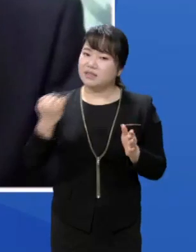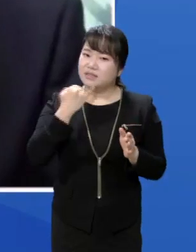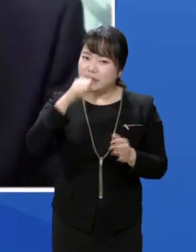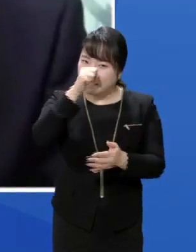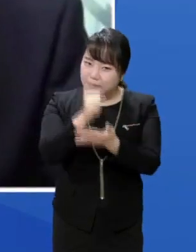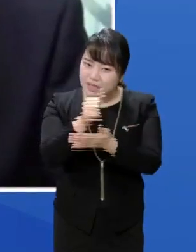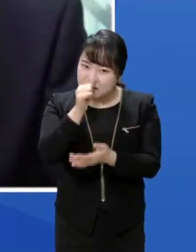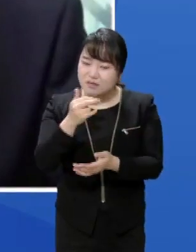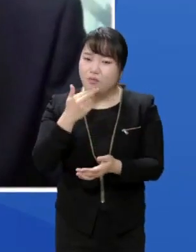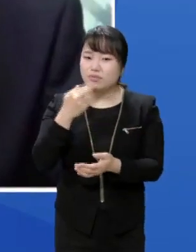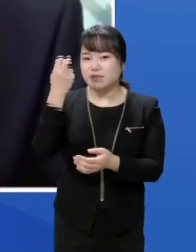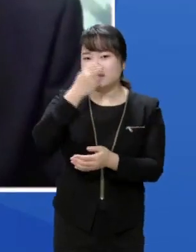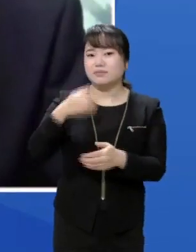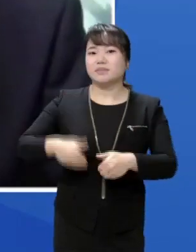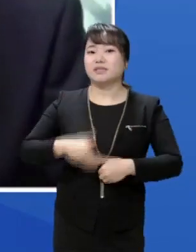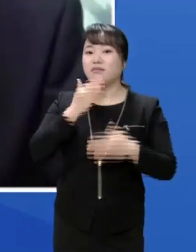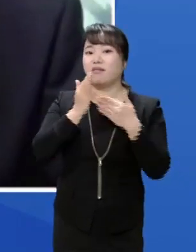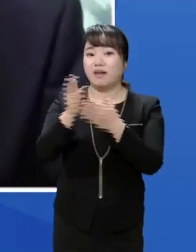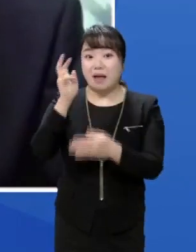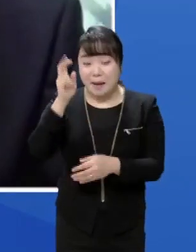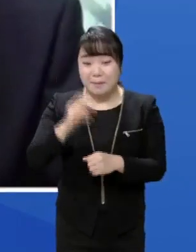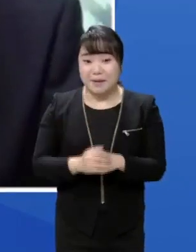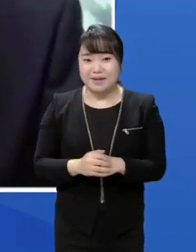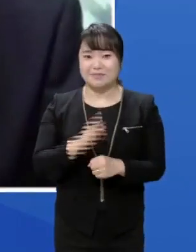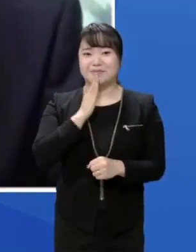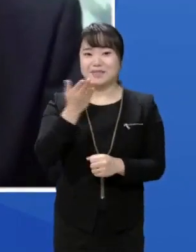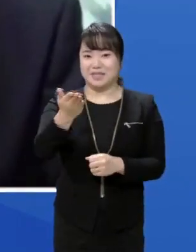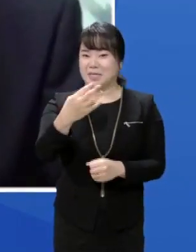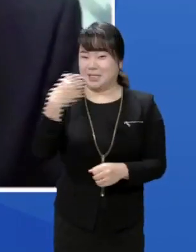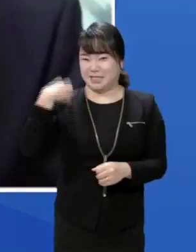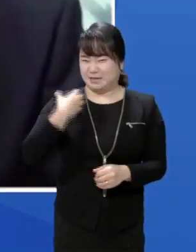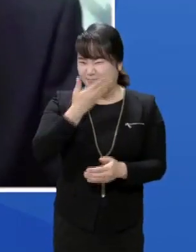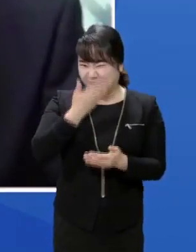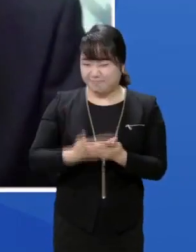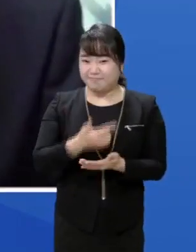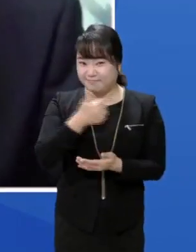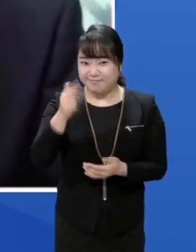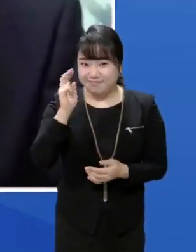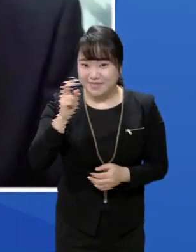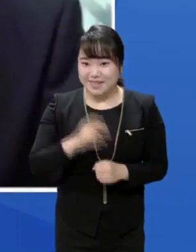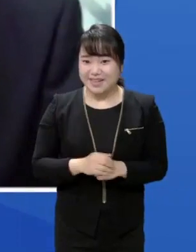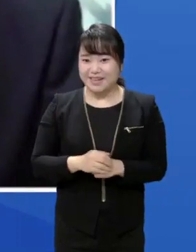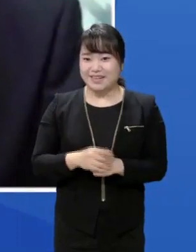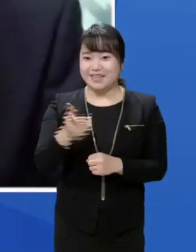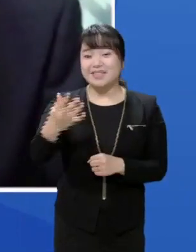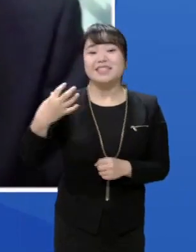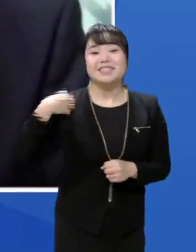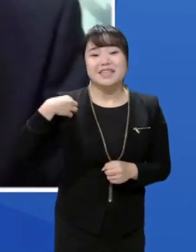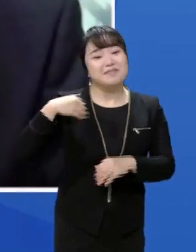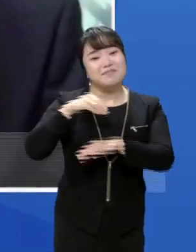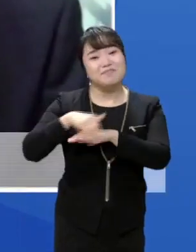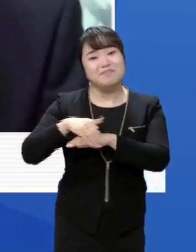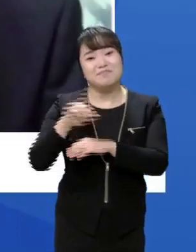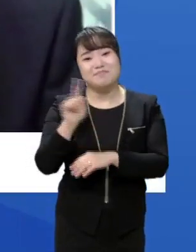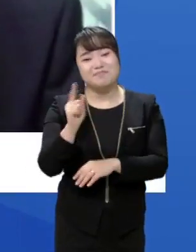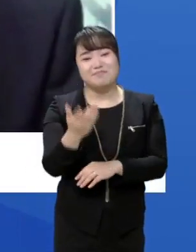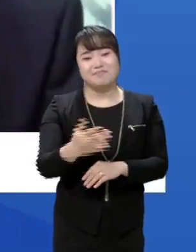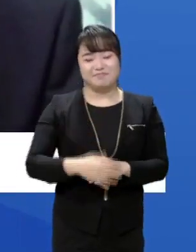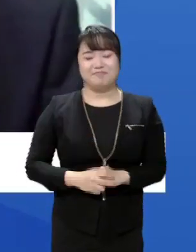텐데 아마 지역구 국회의원으로서 더 어깨가 무겁지 않을까 싶습니다. 어떤 역할을 해주실 계획이신가요?